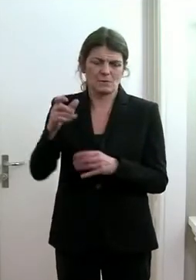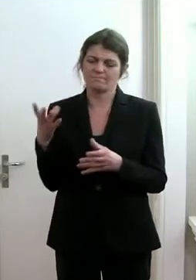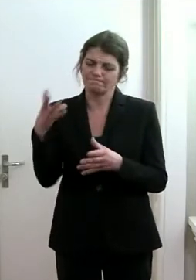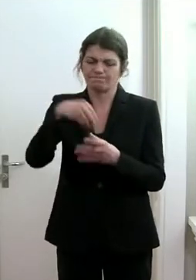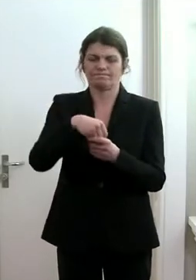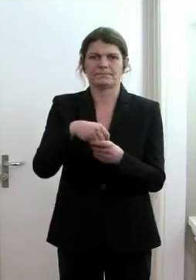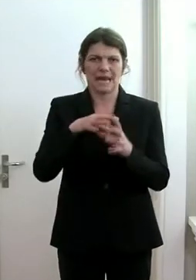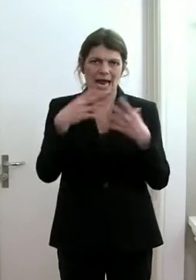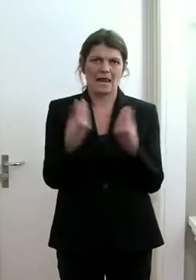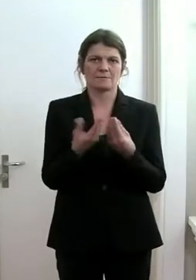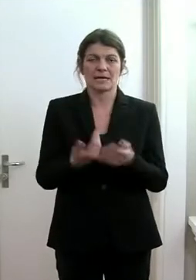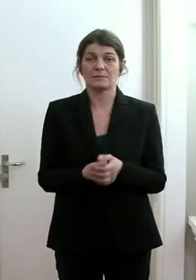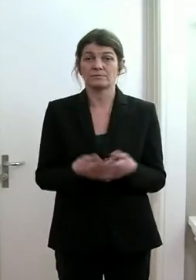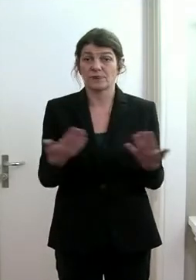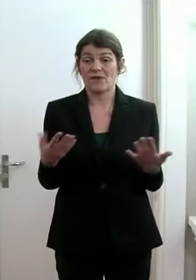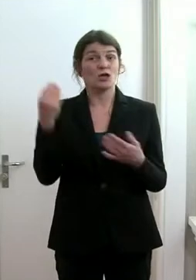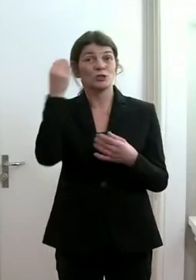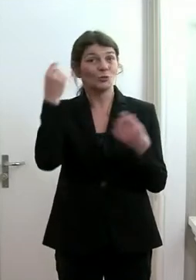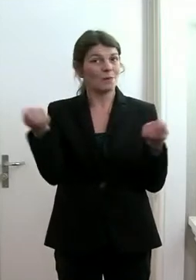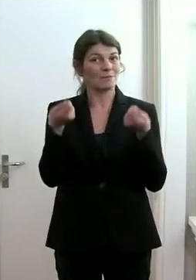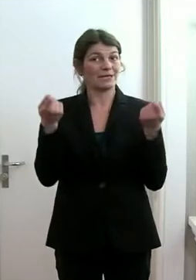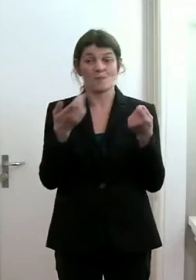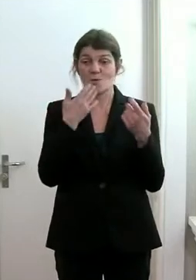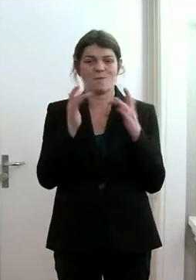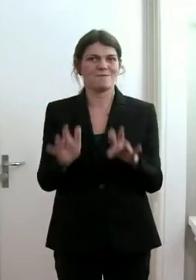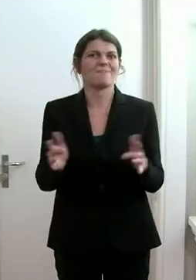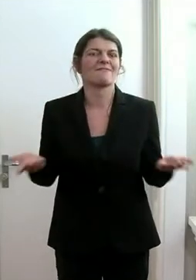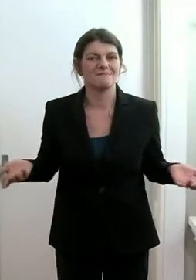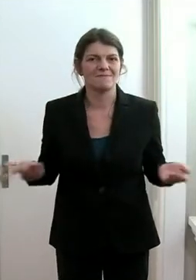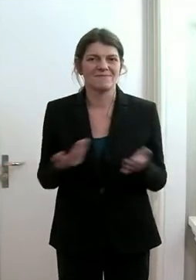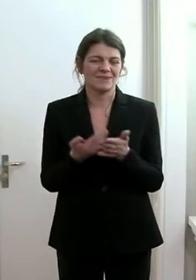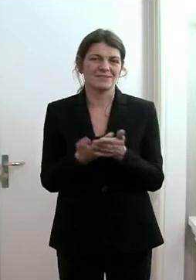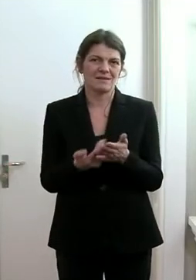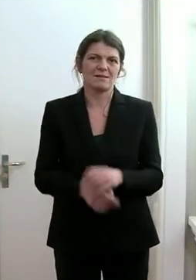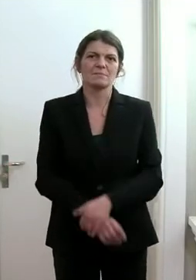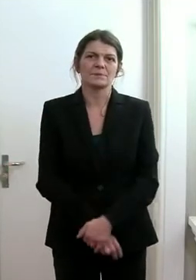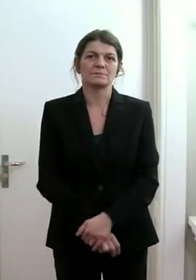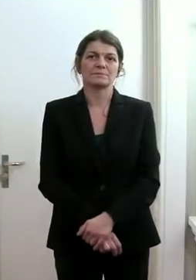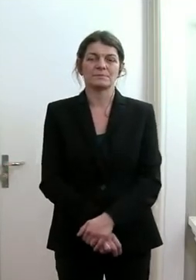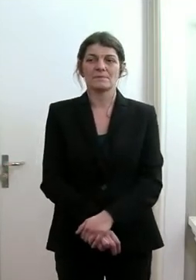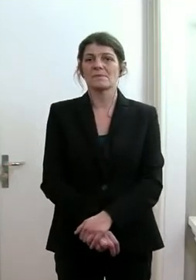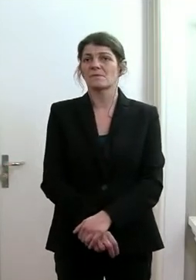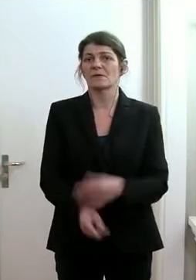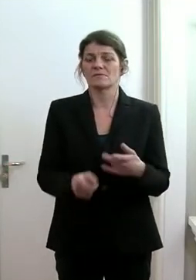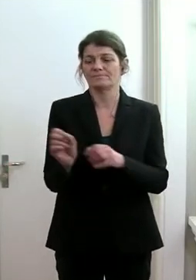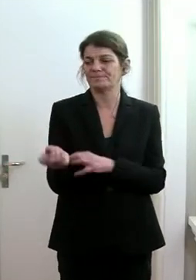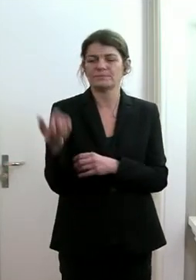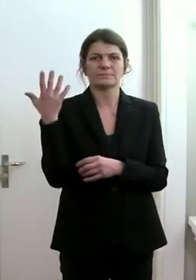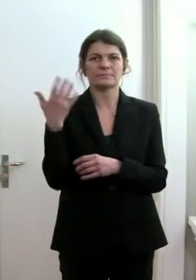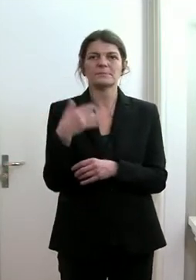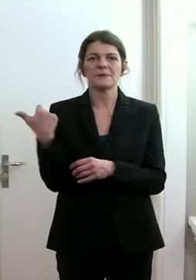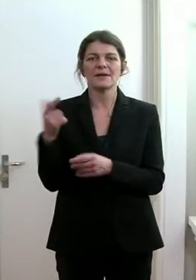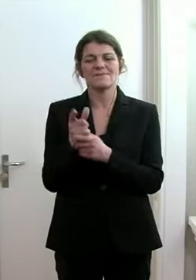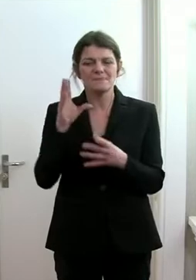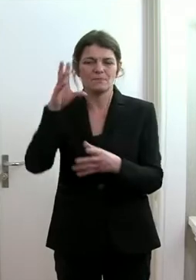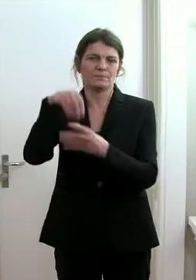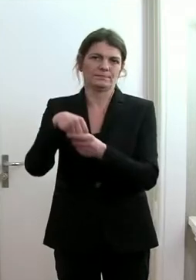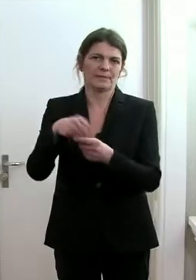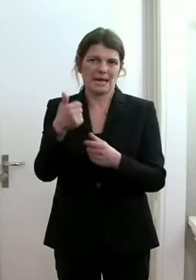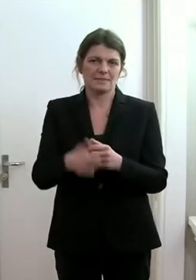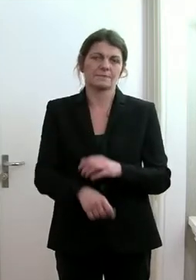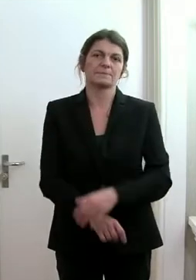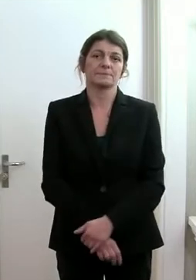integriert, weil sie einfach im Schulbetrieb nicht anwesend sind. Auf dieser Darstellung sind diese Zahlen kumuliert.